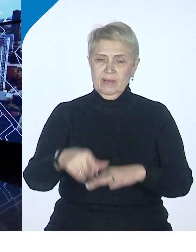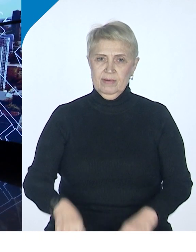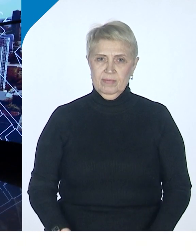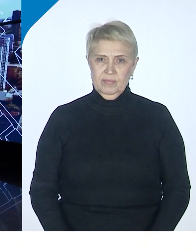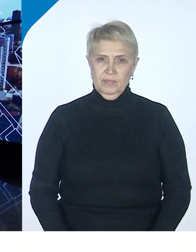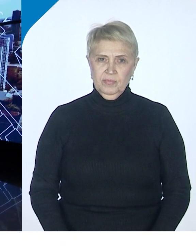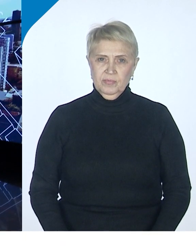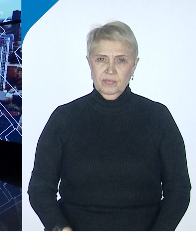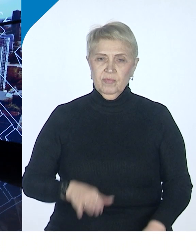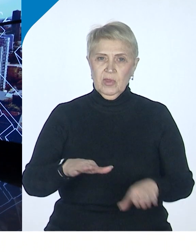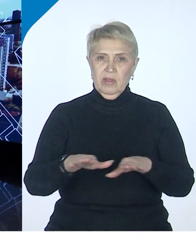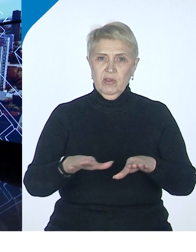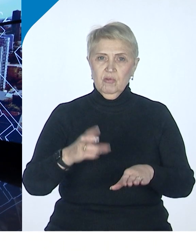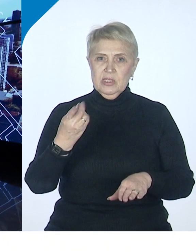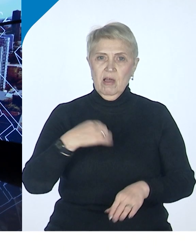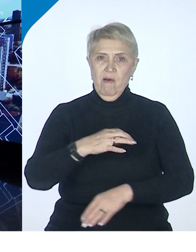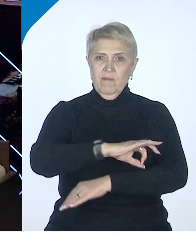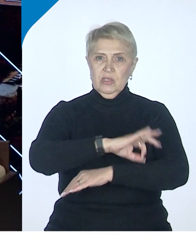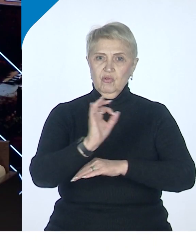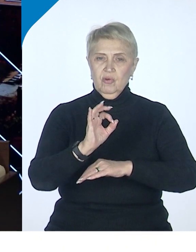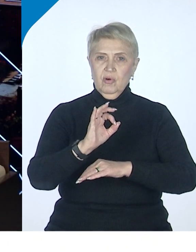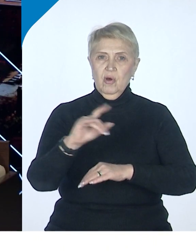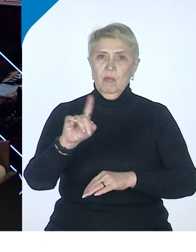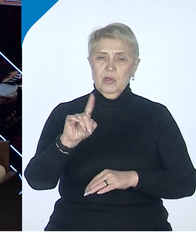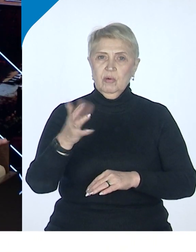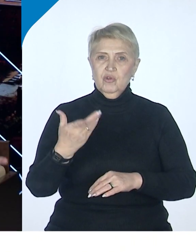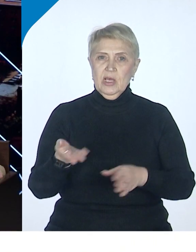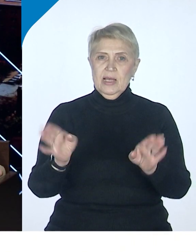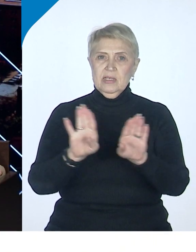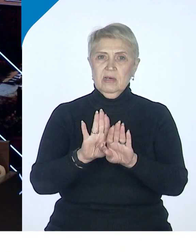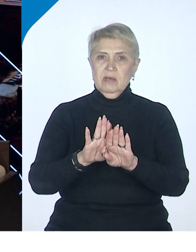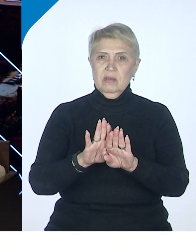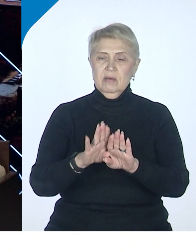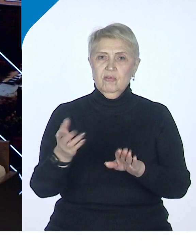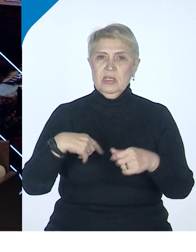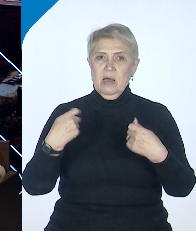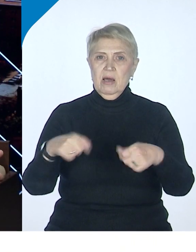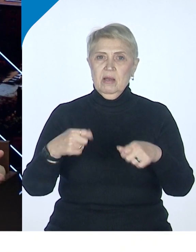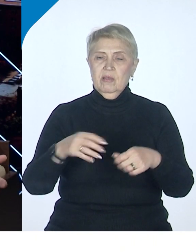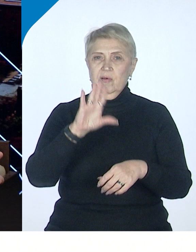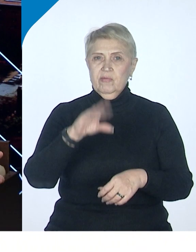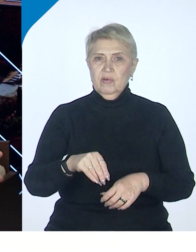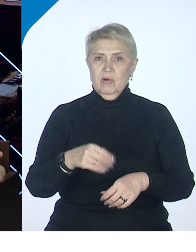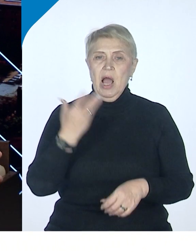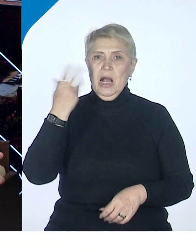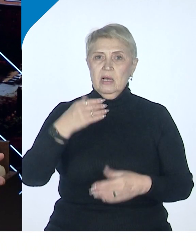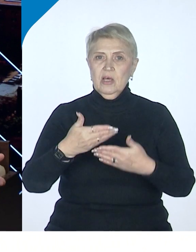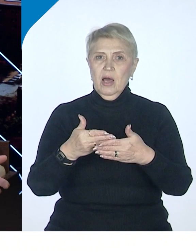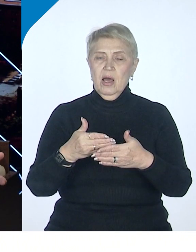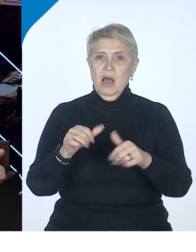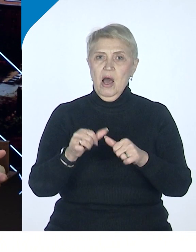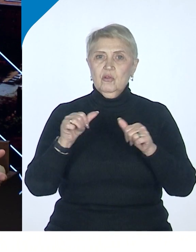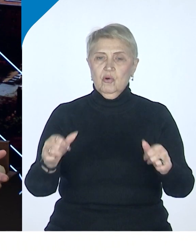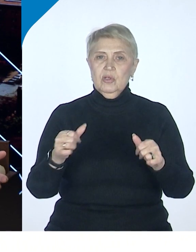двинулась на восток, потому что закрыт Атлантический рынок. И когда он откроется, и